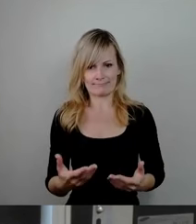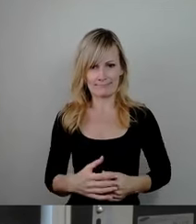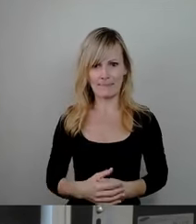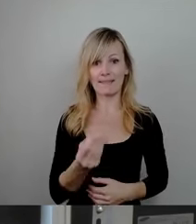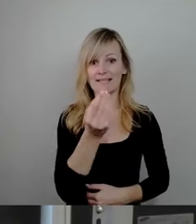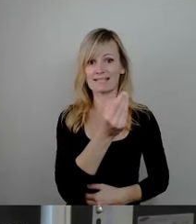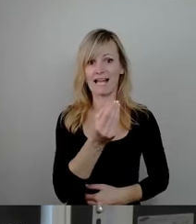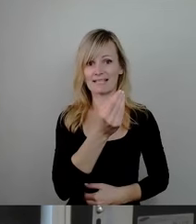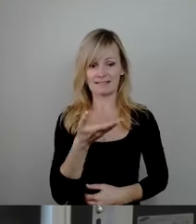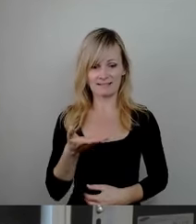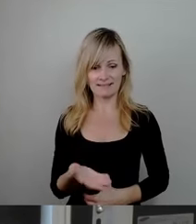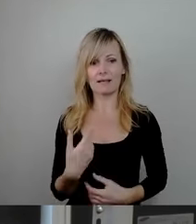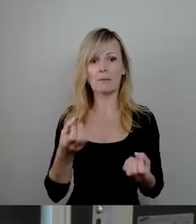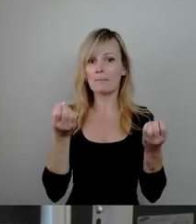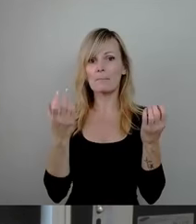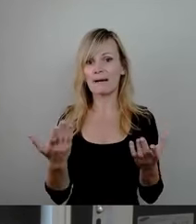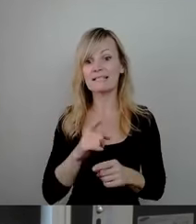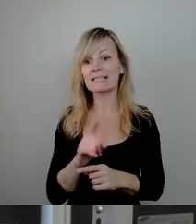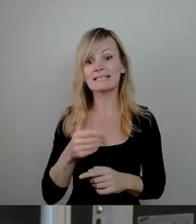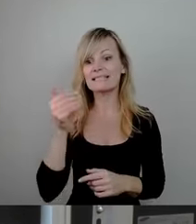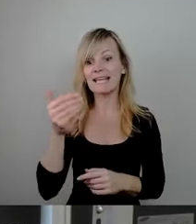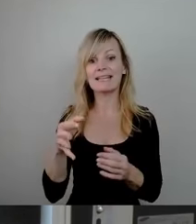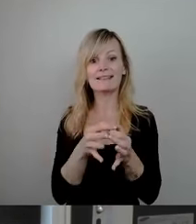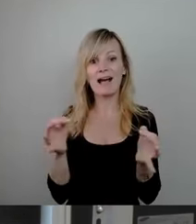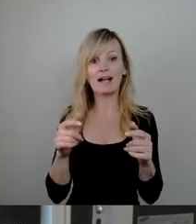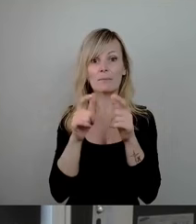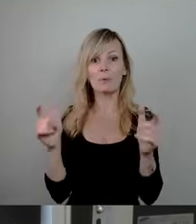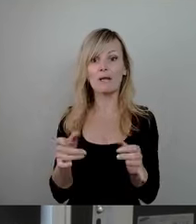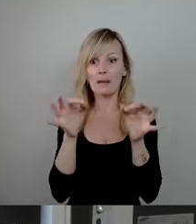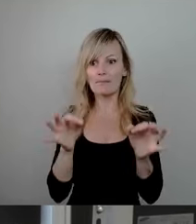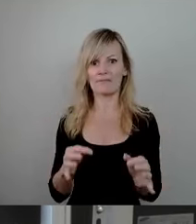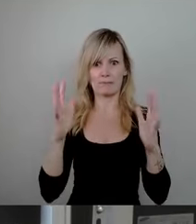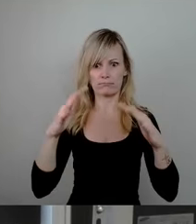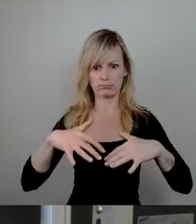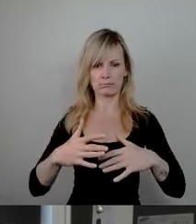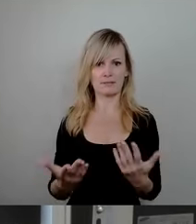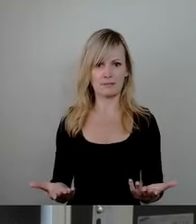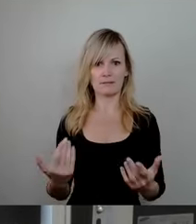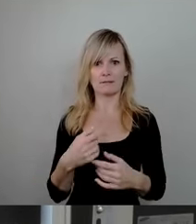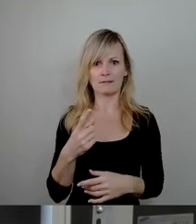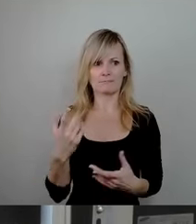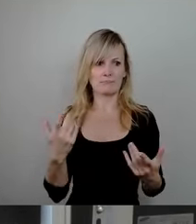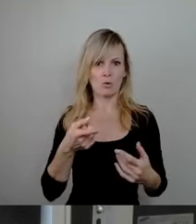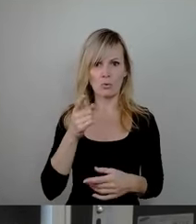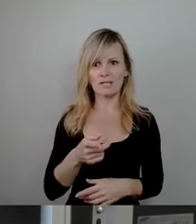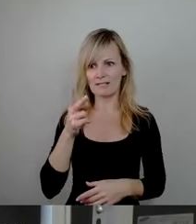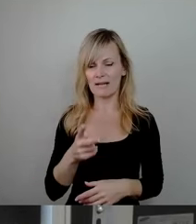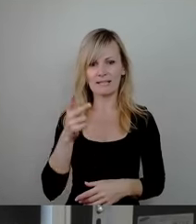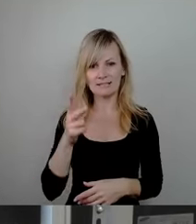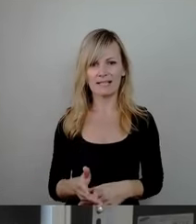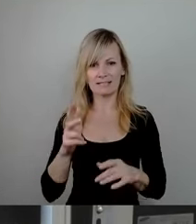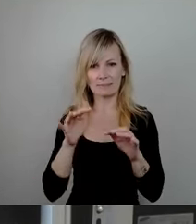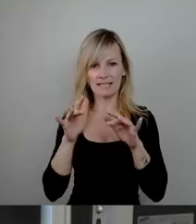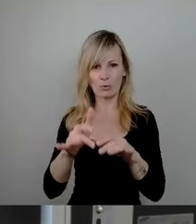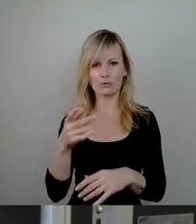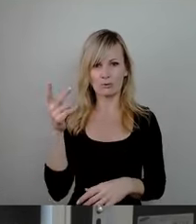dass, so etwas passiert ja nicht jeden Tag, dass so eine Brücke plötzlich einstürzt und wir vor einem 100, 200, 300 Millionen Euro Problem stehen.